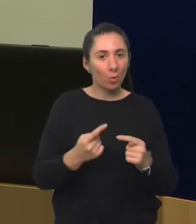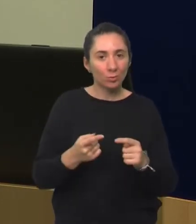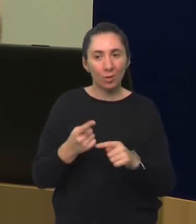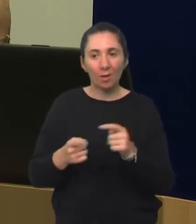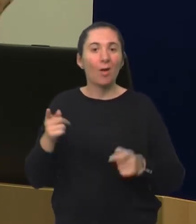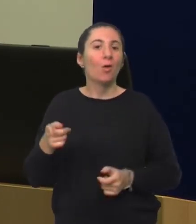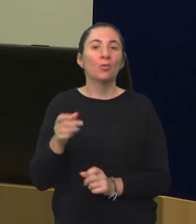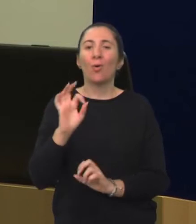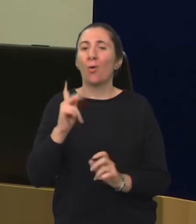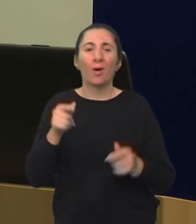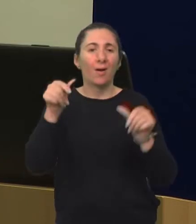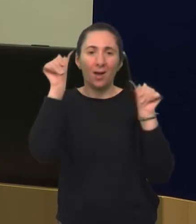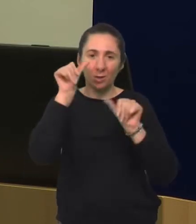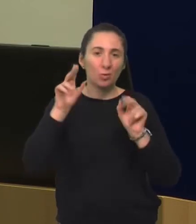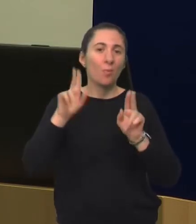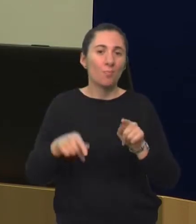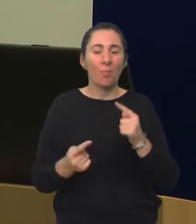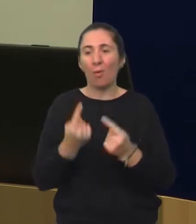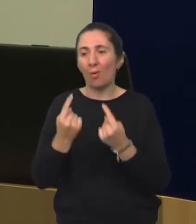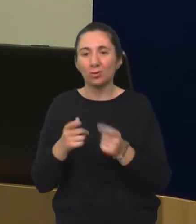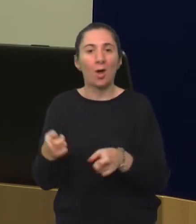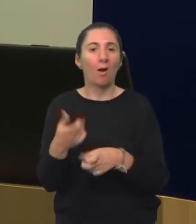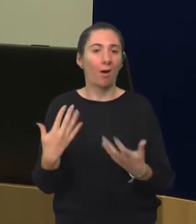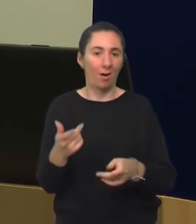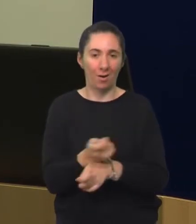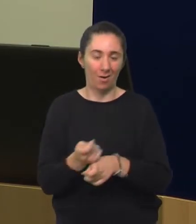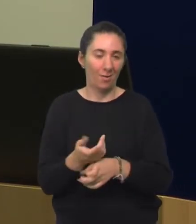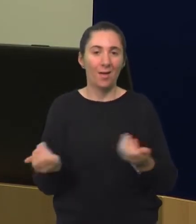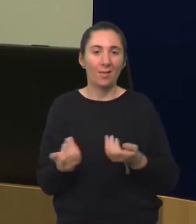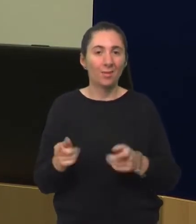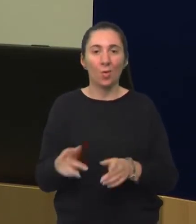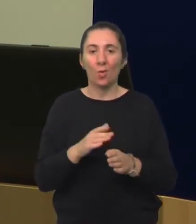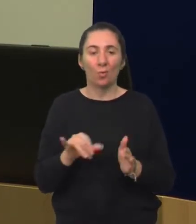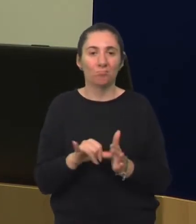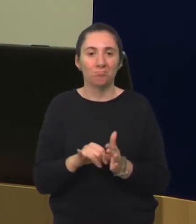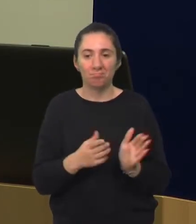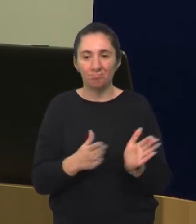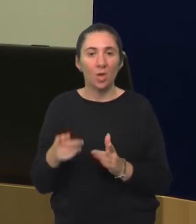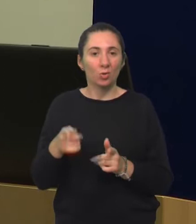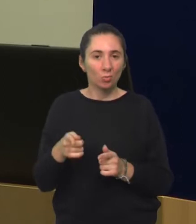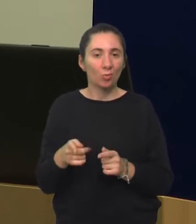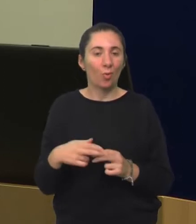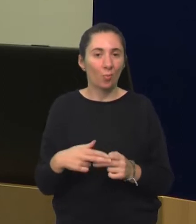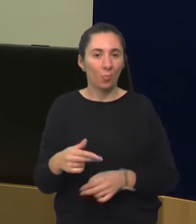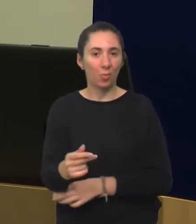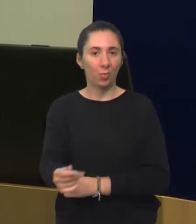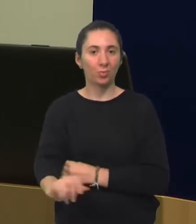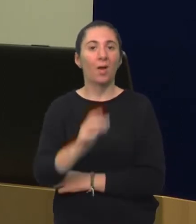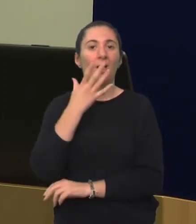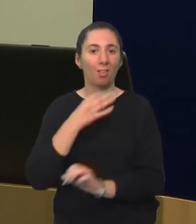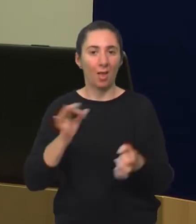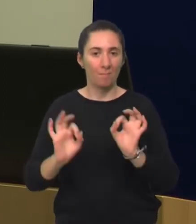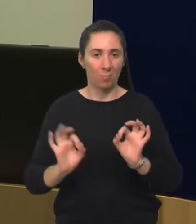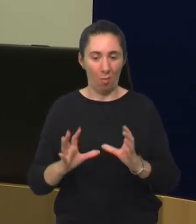iznike. I to su obično nekakve greškice koje se još znaju pojednjivati, ali kod djeteta urednog razvoja zapravo će to već biti prilično lijepo